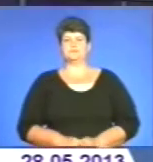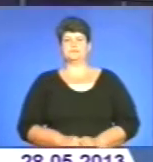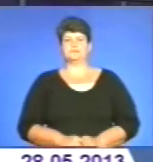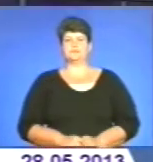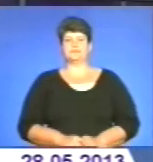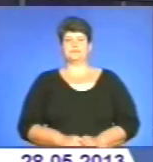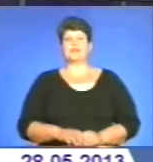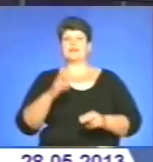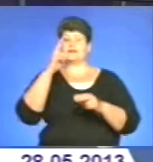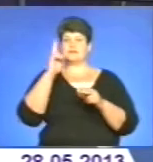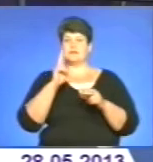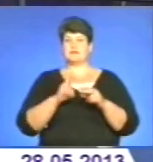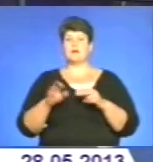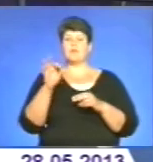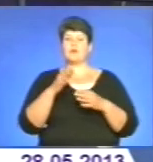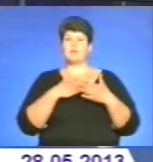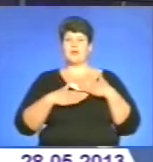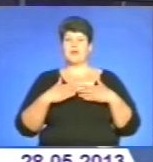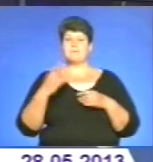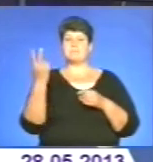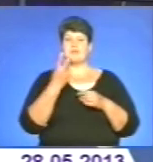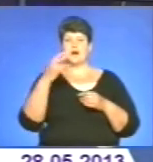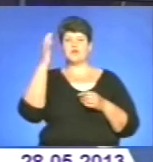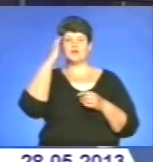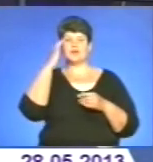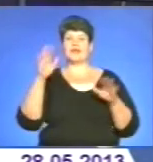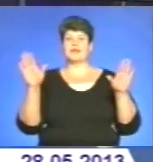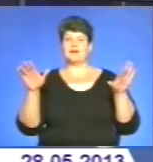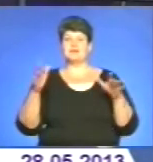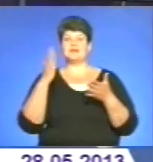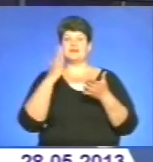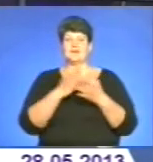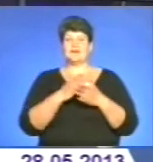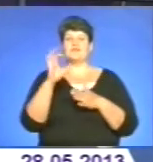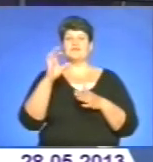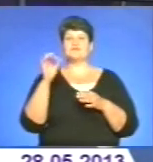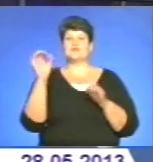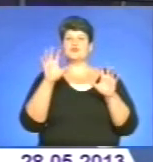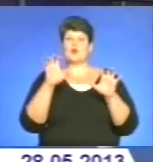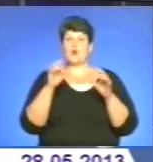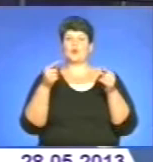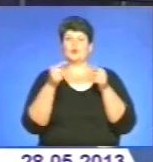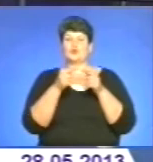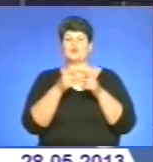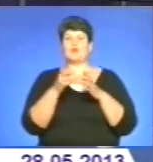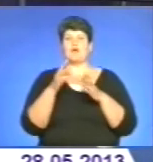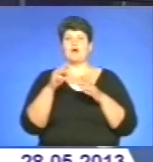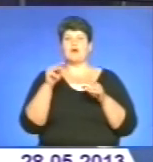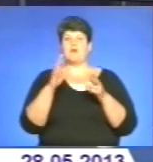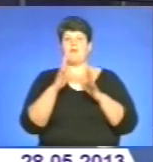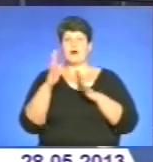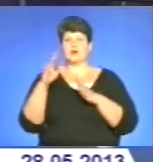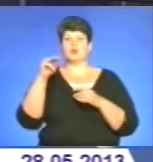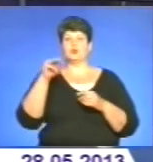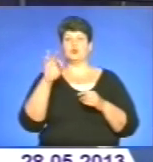І на завершення про приємне. Пара чорних лебідів з'явилася у зоокуточку в парку Топільче. Птахів у Тернополі привезли з